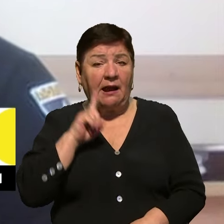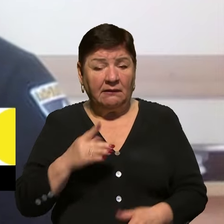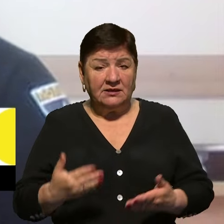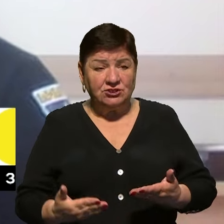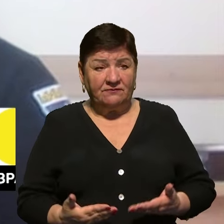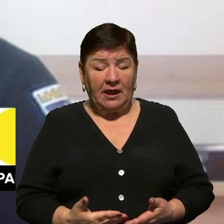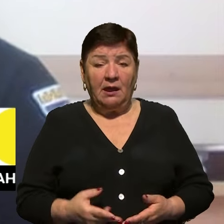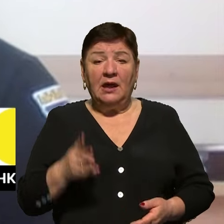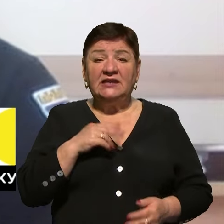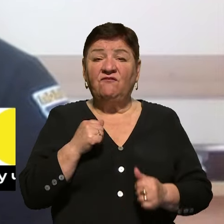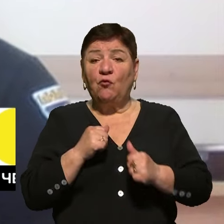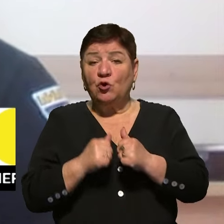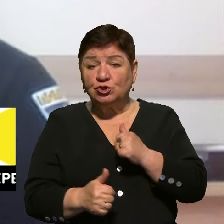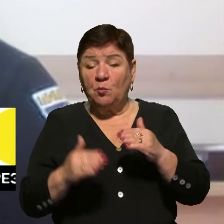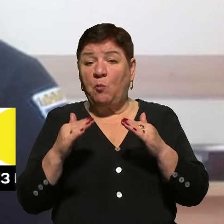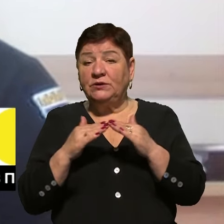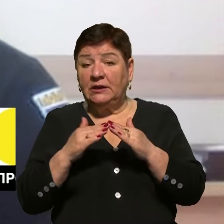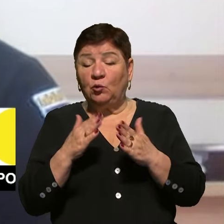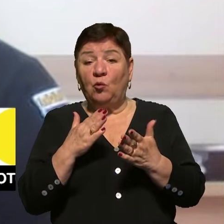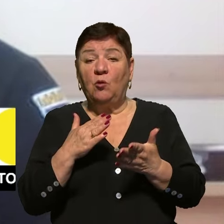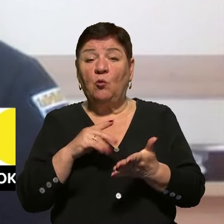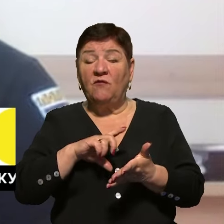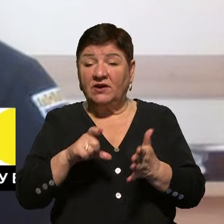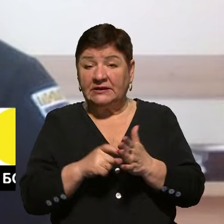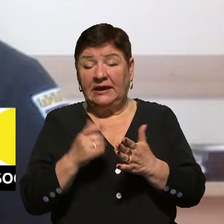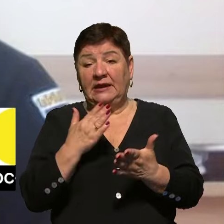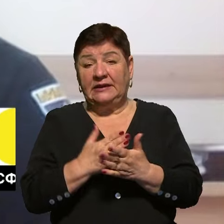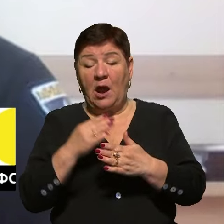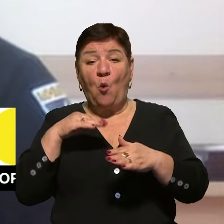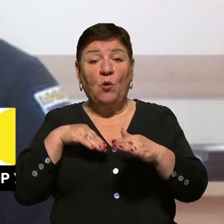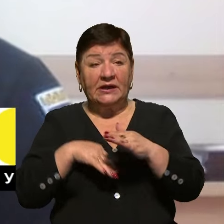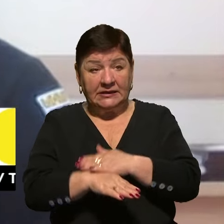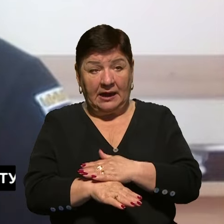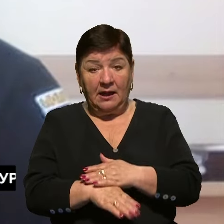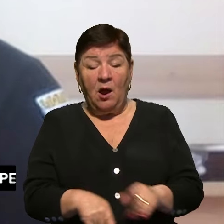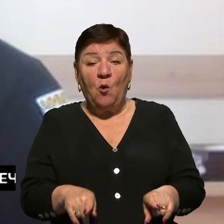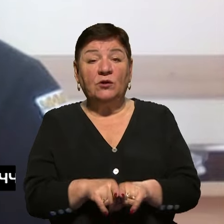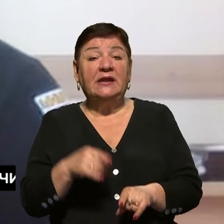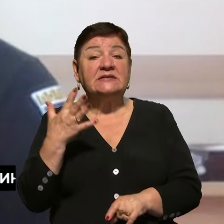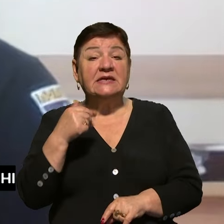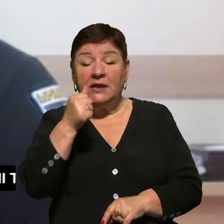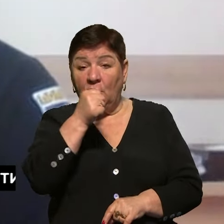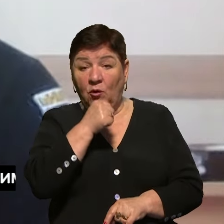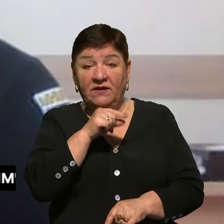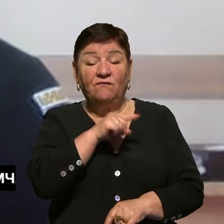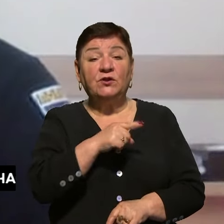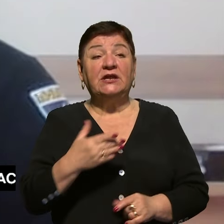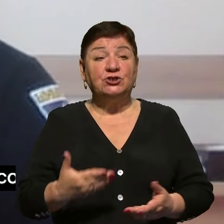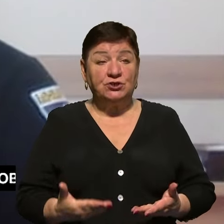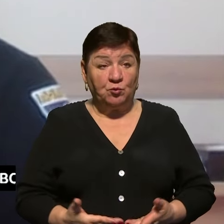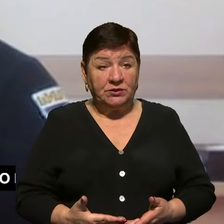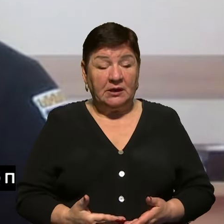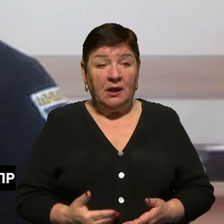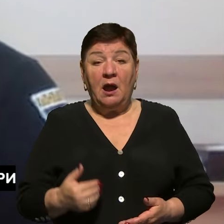де в кожному майже будинку і квартирі є укриття. Майже в кожному. Однак, скільки років вони живуть? Ми